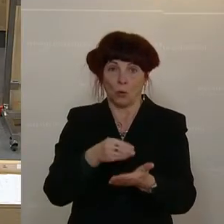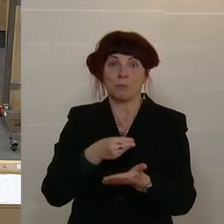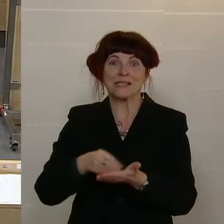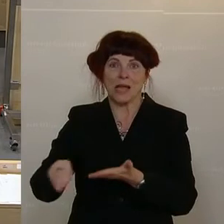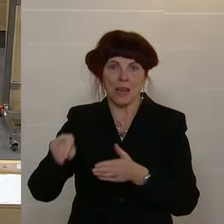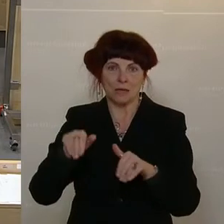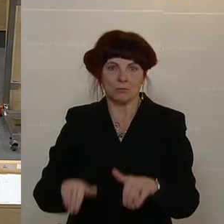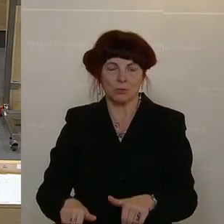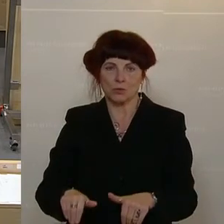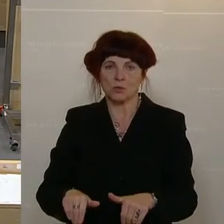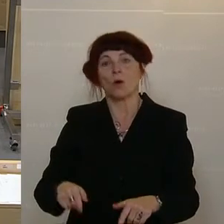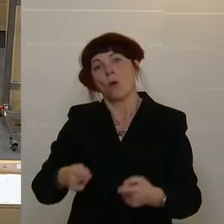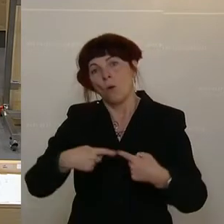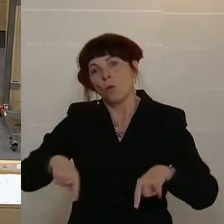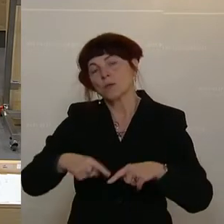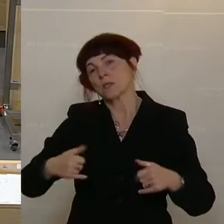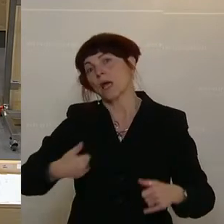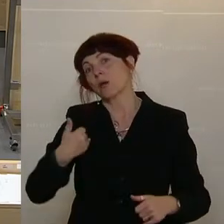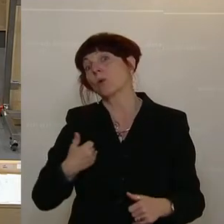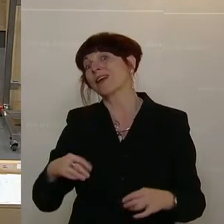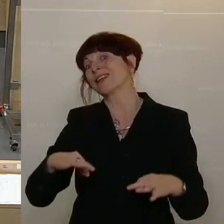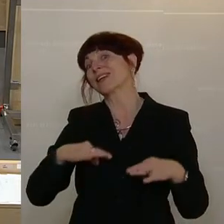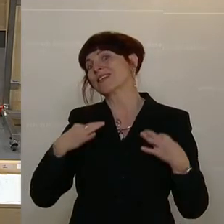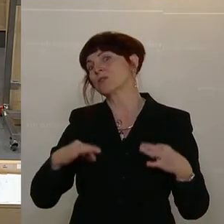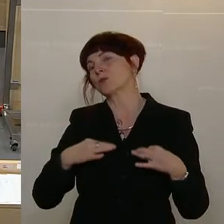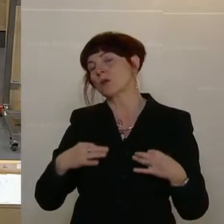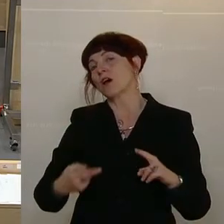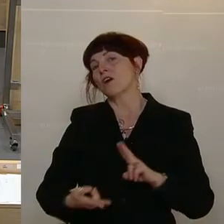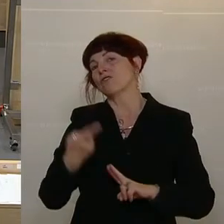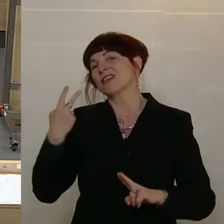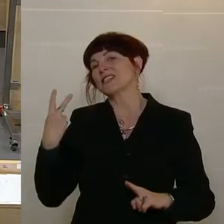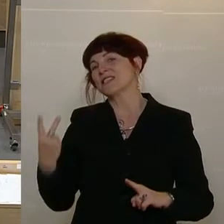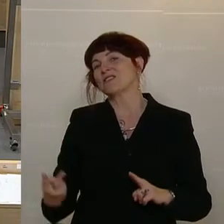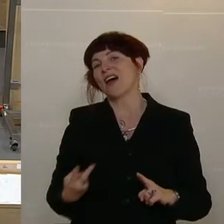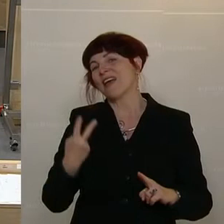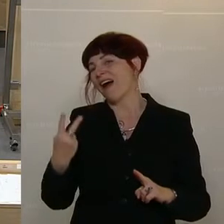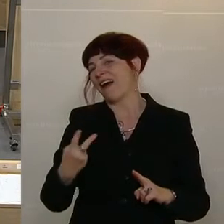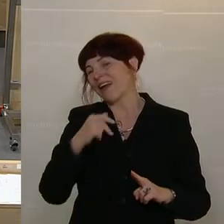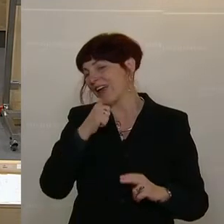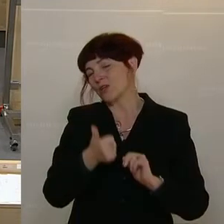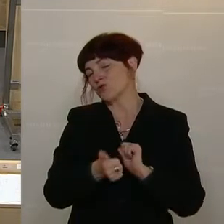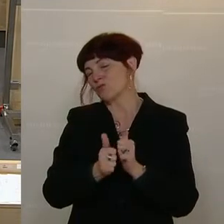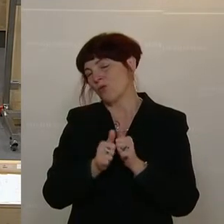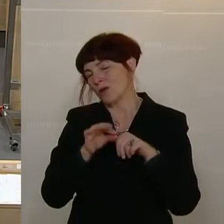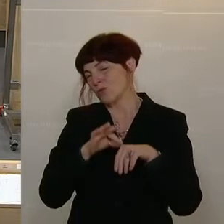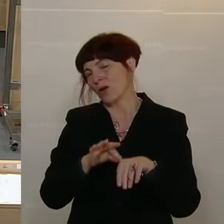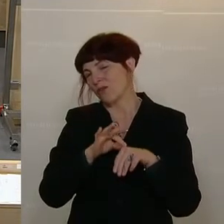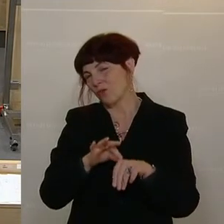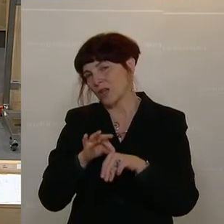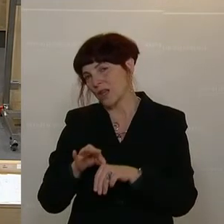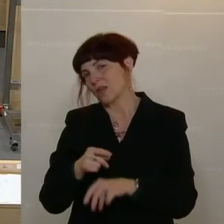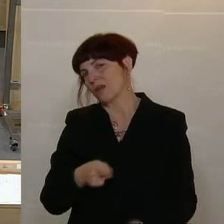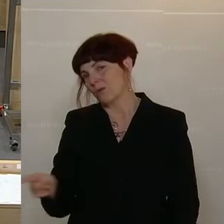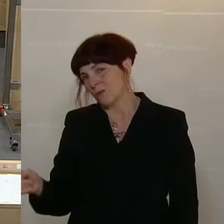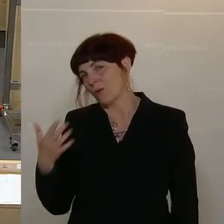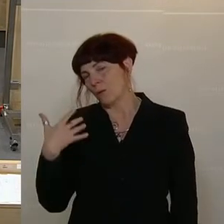darum geht, wie gesund ist unsere Jugend, die jetzt fast zwei Jahre keinen effektiven Sport hat betreiben können. Da